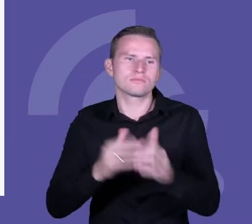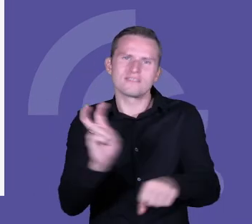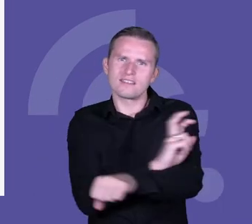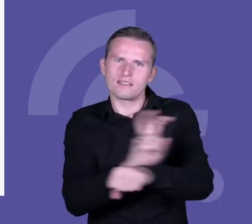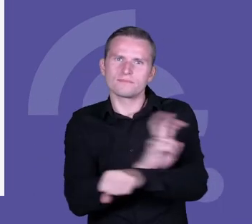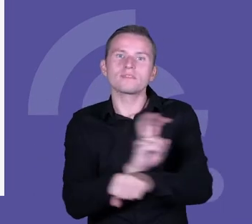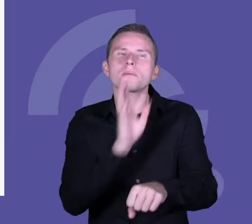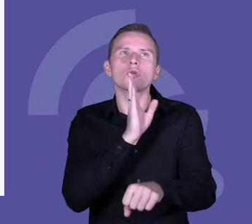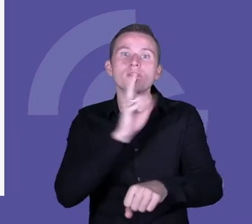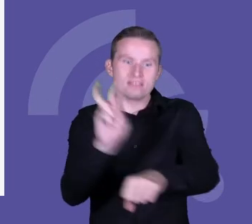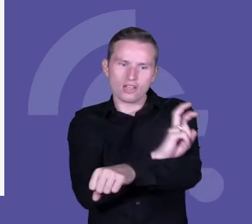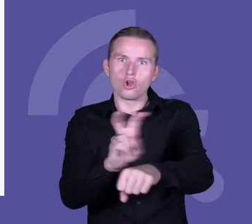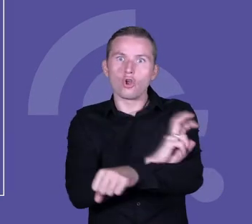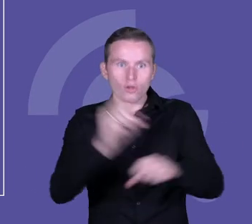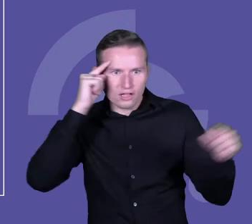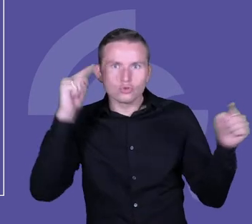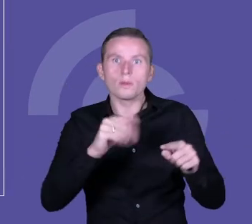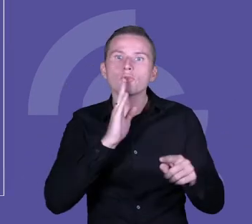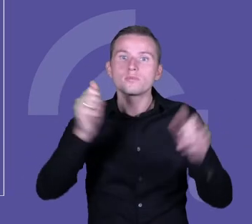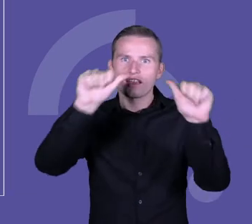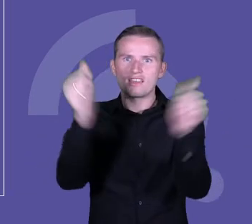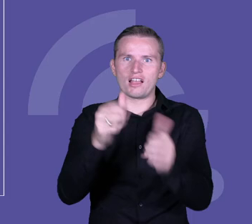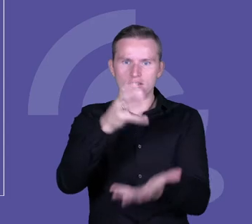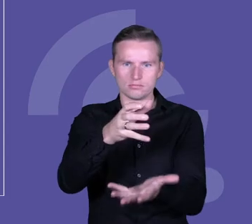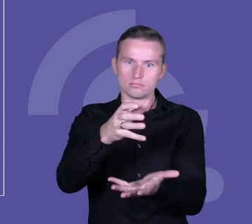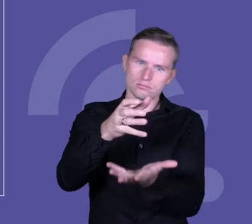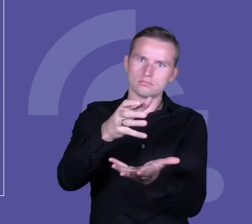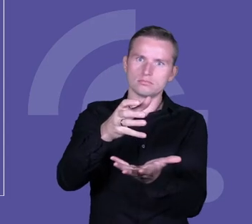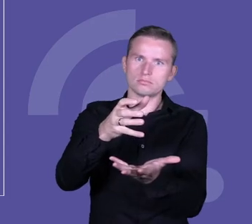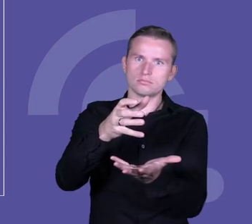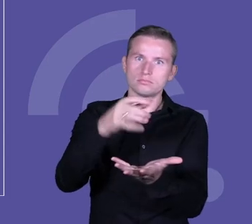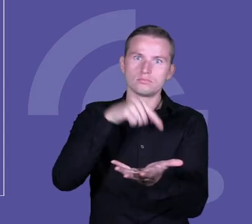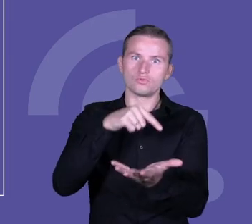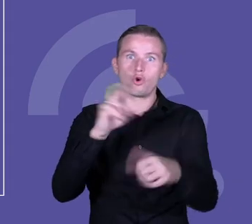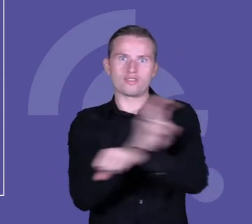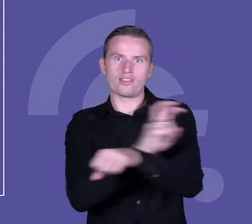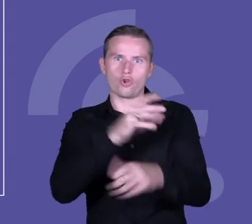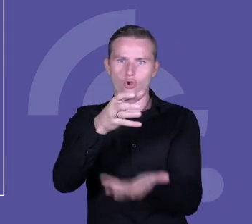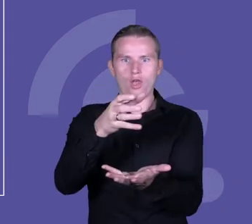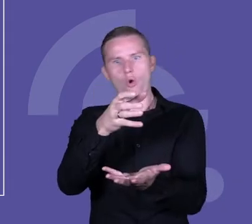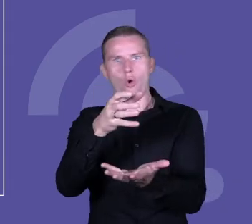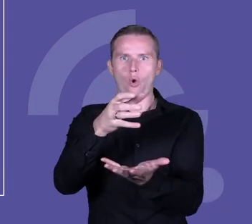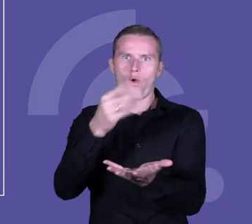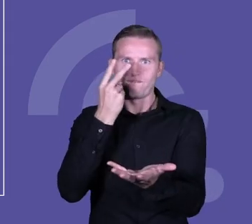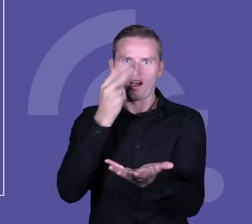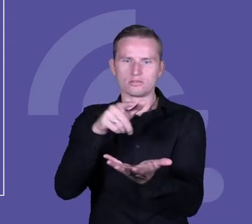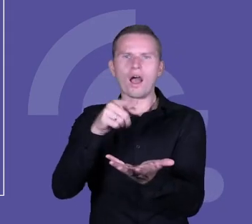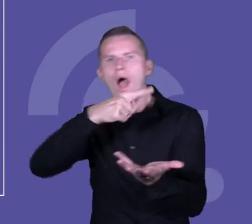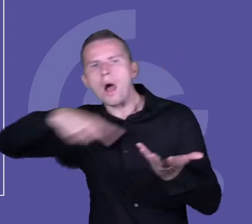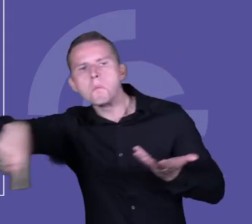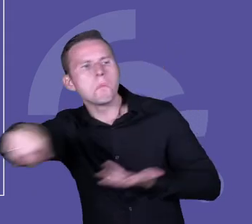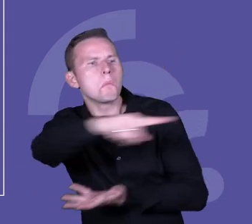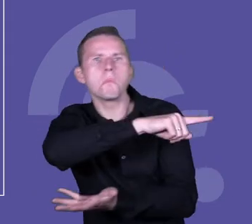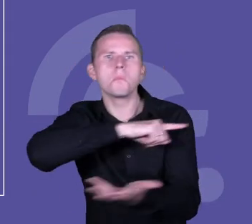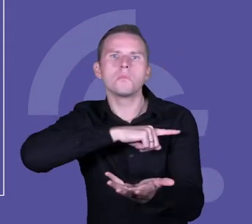Na tym pierwszym, prawda, tutaj wrócę jeszcze, na tym pierwszym rysunku. A te drugie, prawda, kompetencje proinnowacyjne, no to by były te